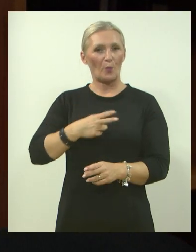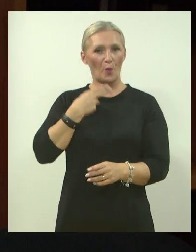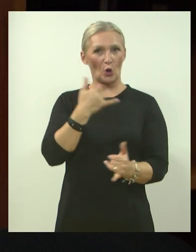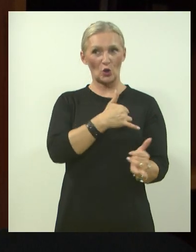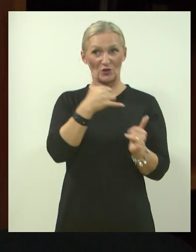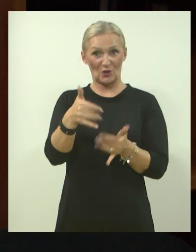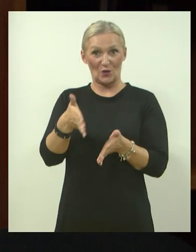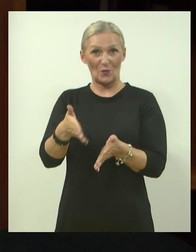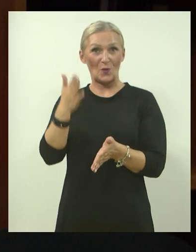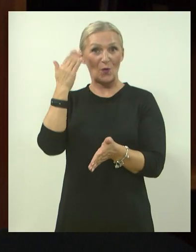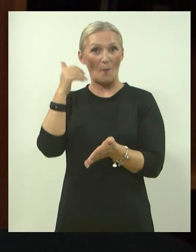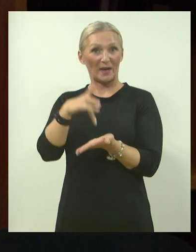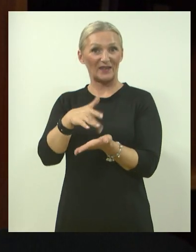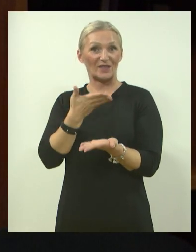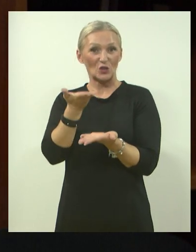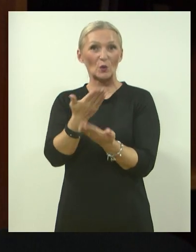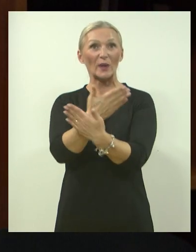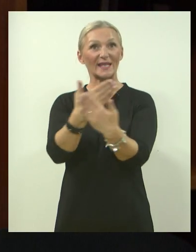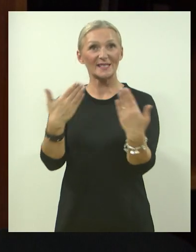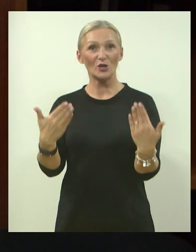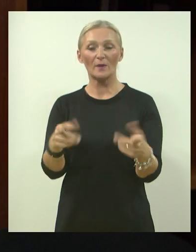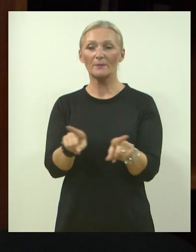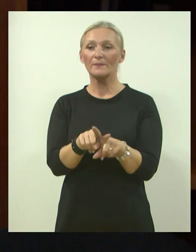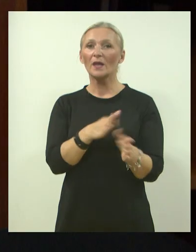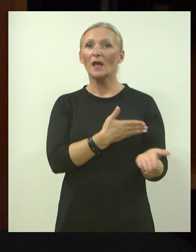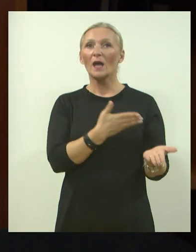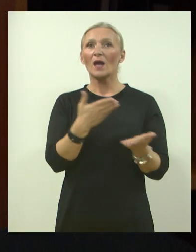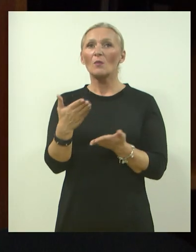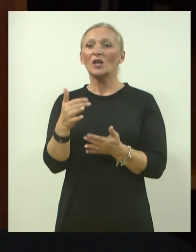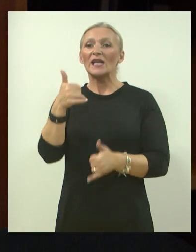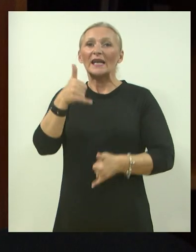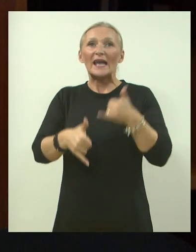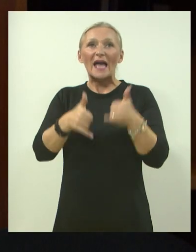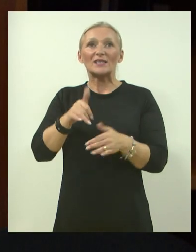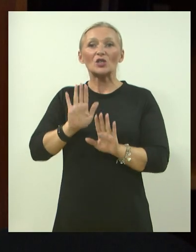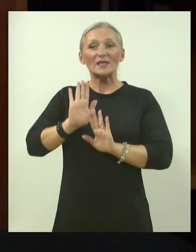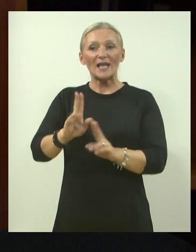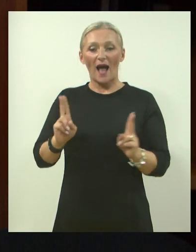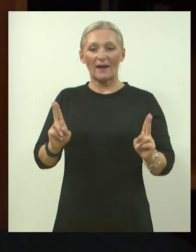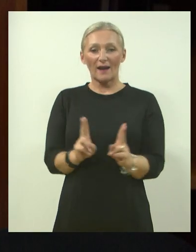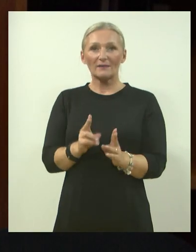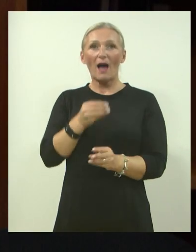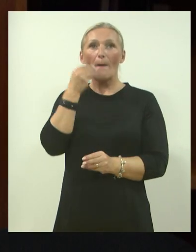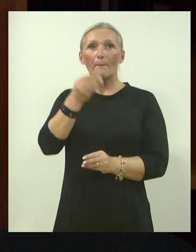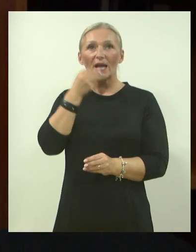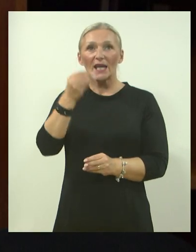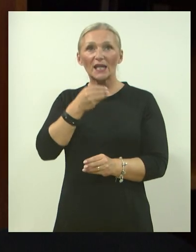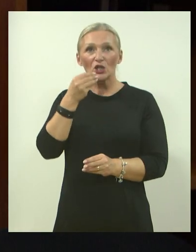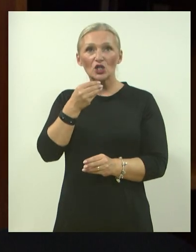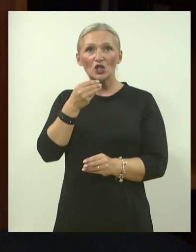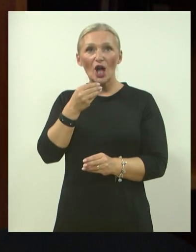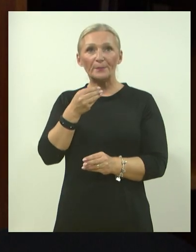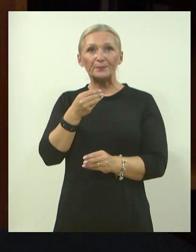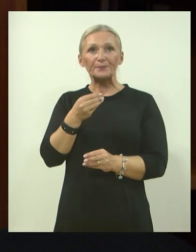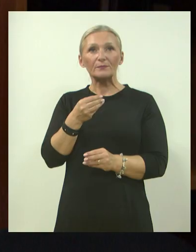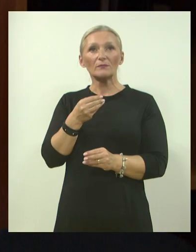a isto tako smo pokrenuli i natječaj za kratku priču Pogled govori u